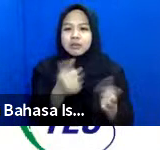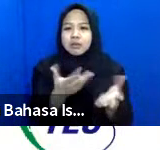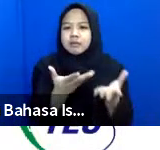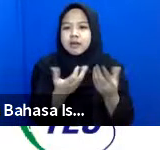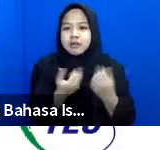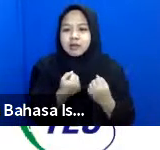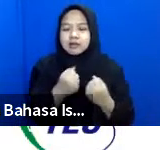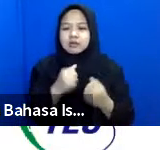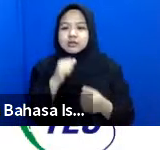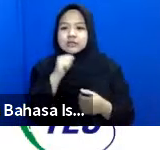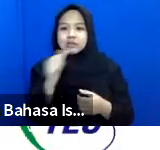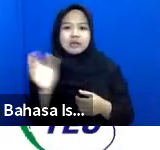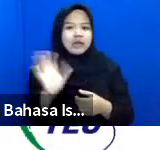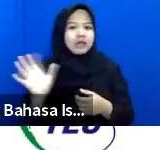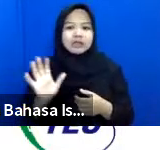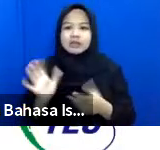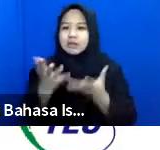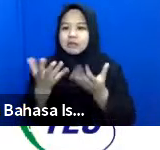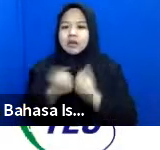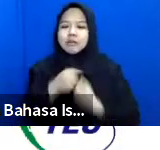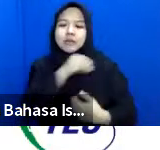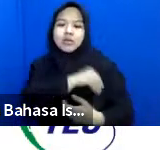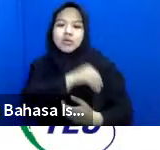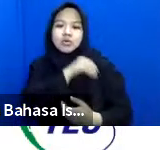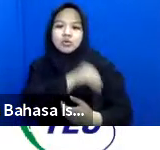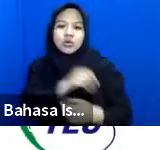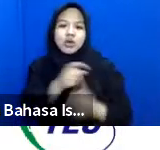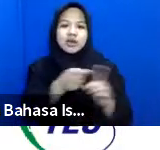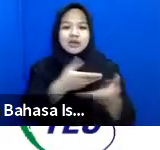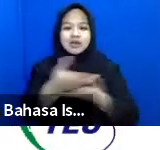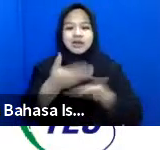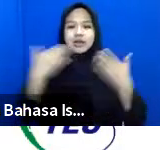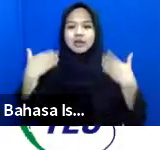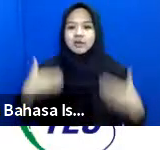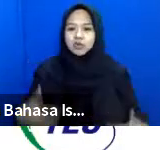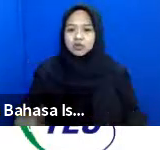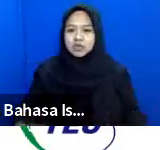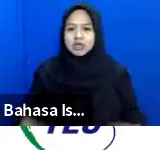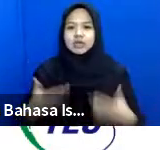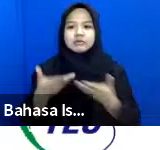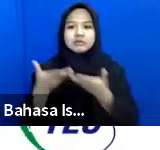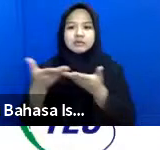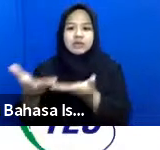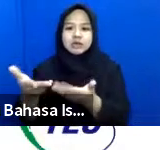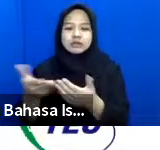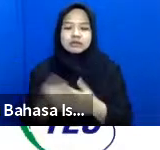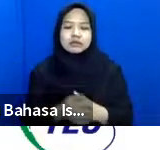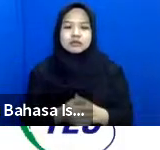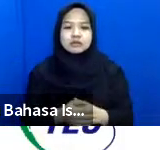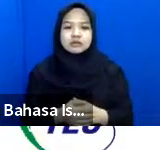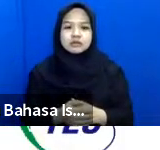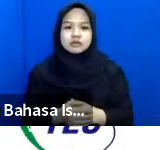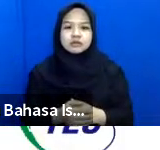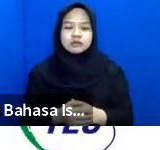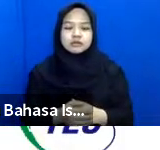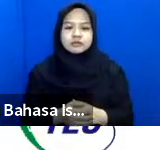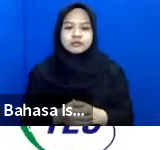dan tidak mendapatkan keuntungan dari bayanan kemanusiaan yang diberikan nah